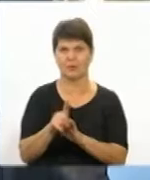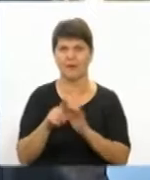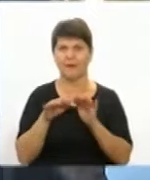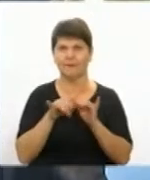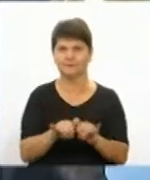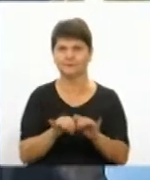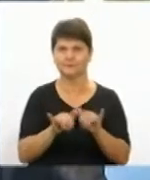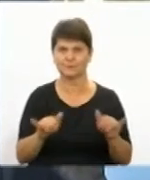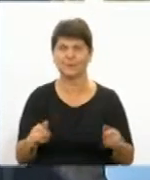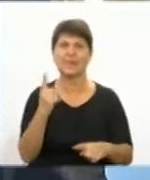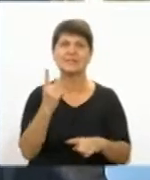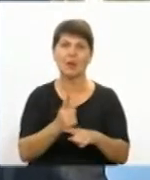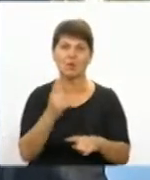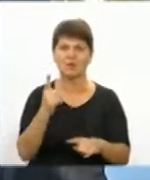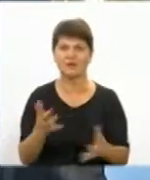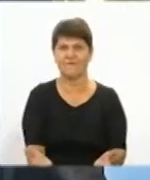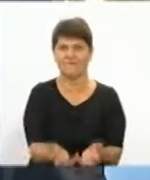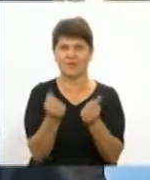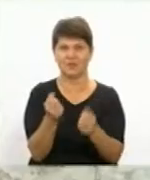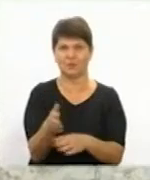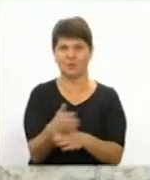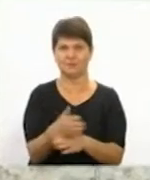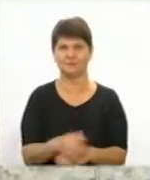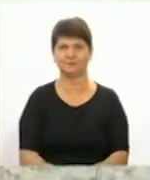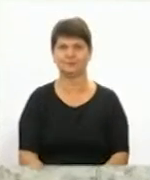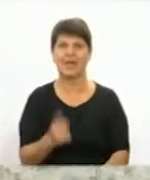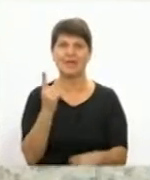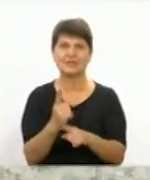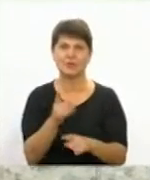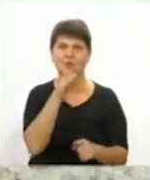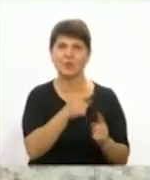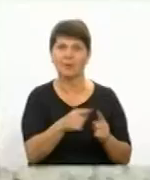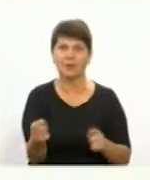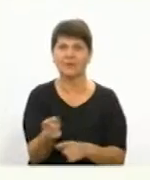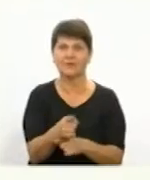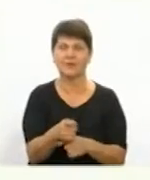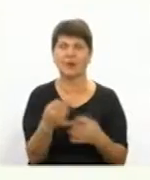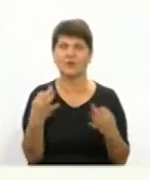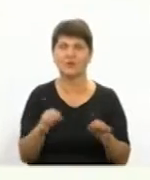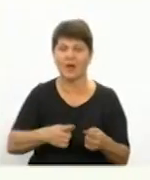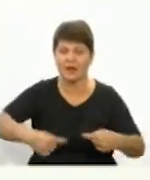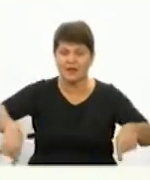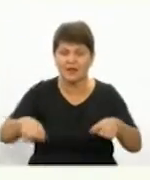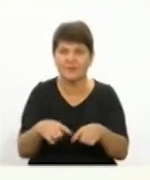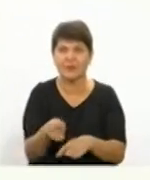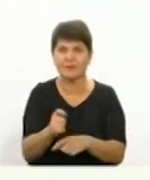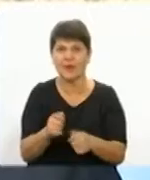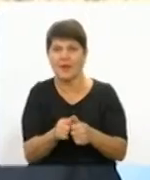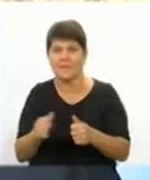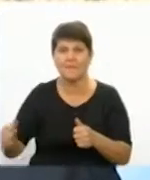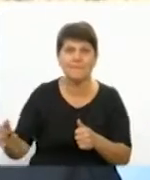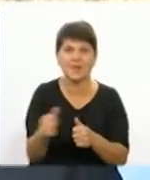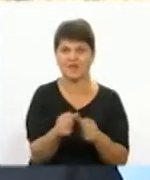заборонено вилов водних біоресурсів. У заборонений період риболовля дозволена на ділянках для рибальства поза межами